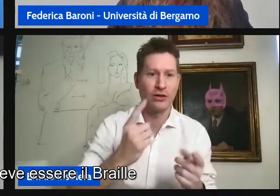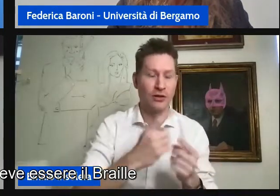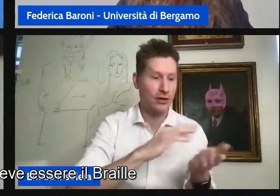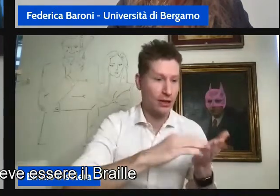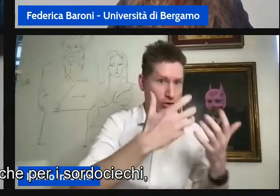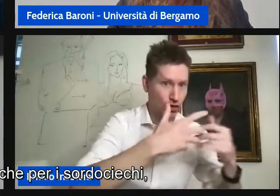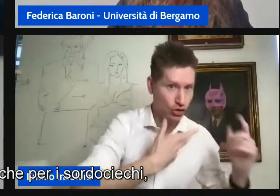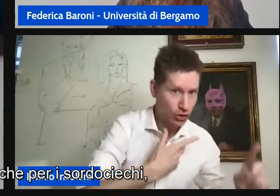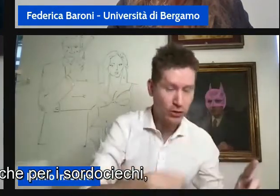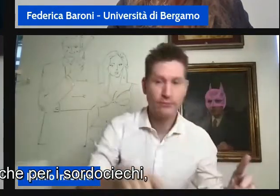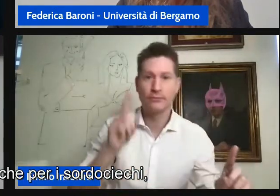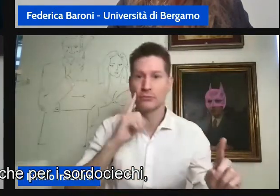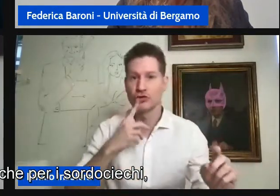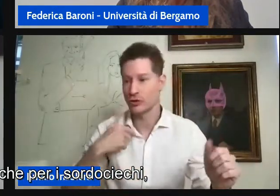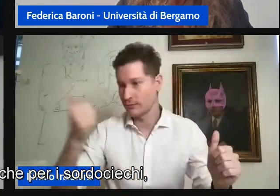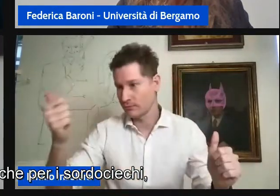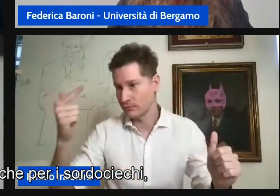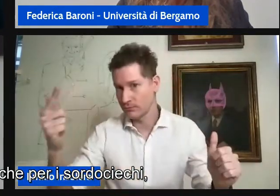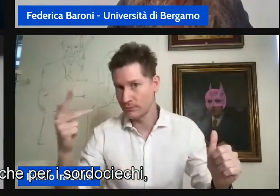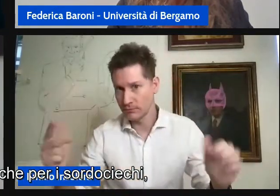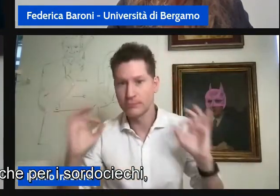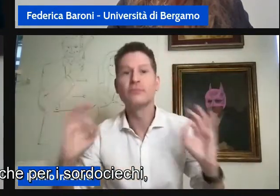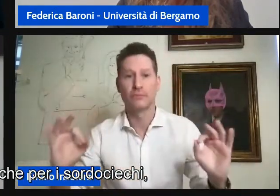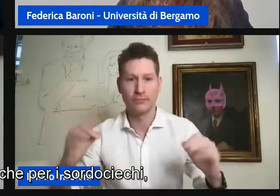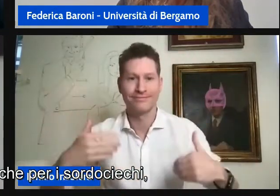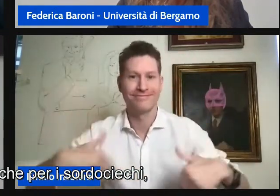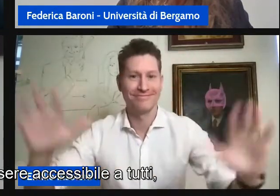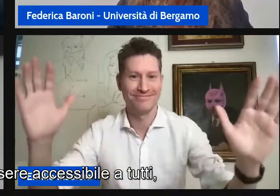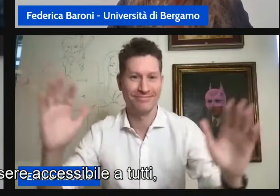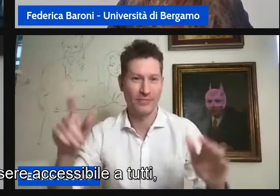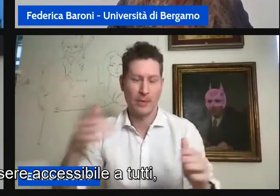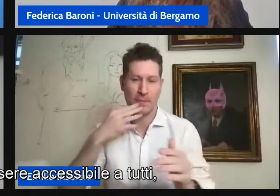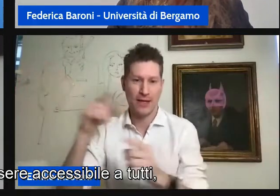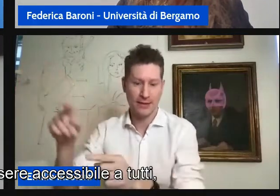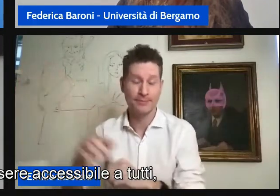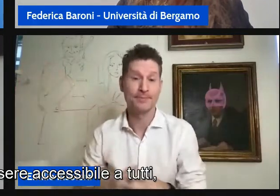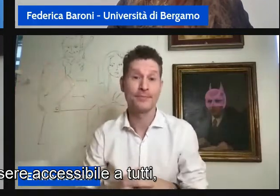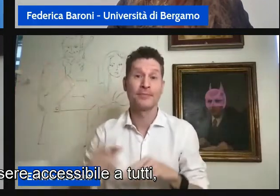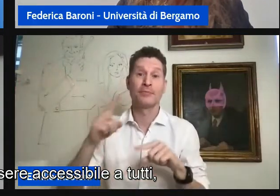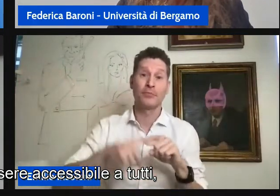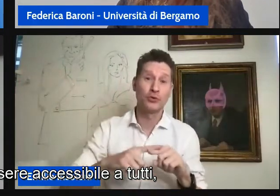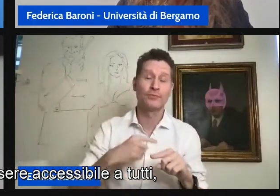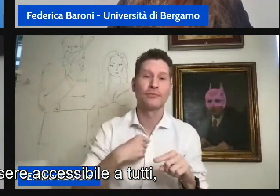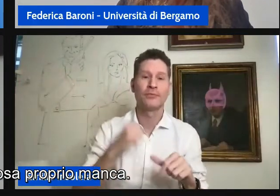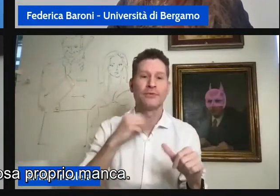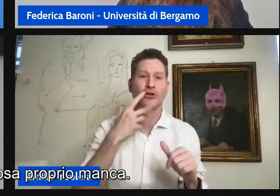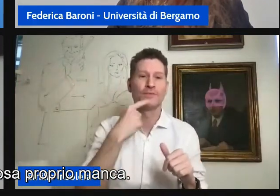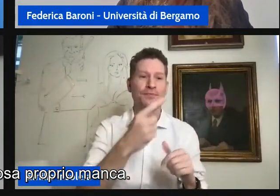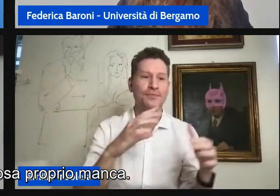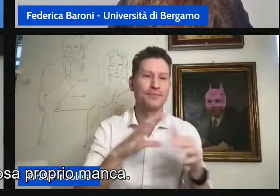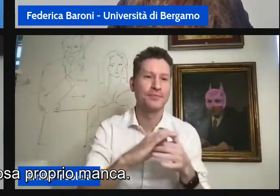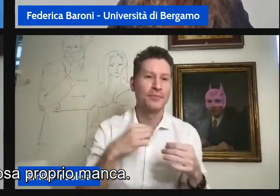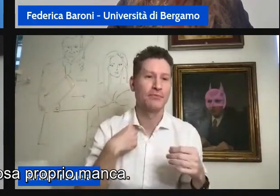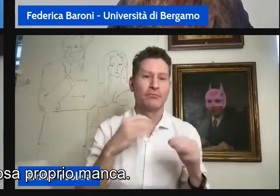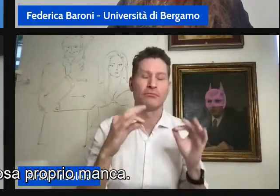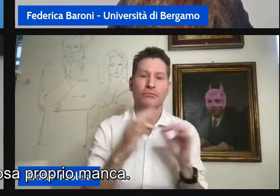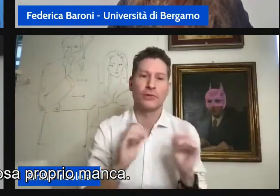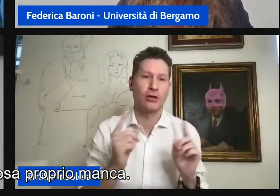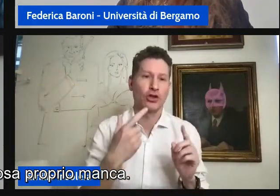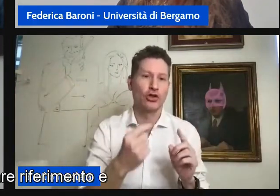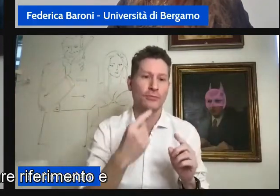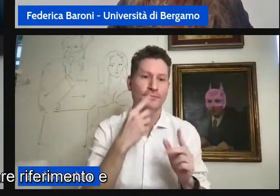ci deve essere il brain non può anche per i sordociechi cioè quindi deve essere accessibile a tutti quindi questa cosa proprio